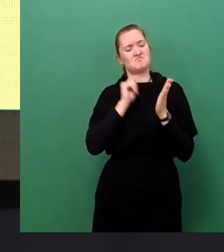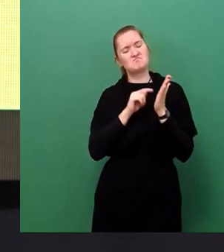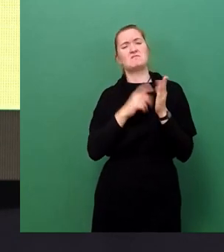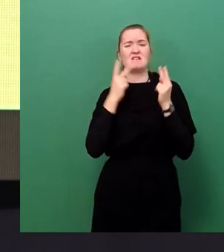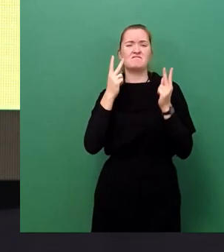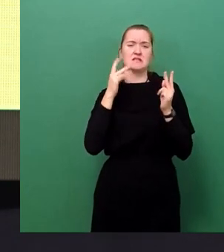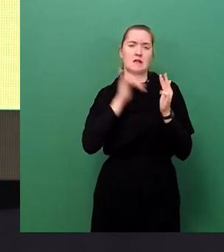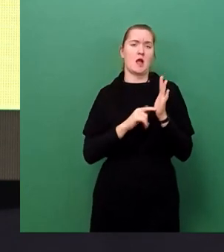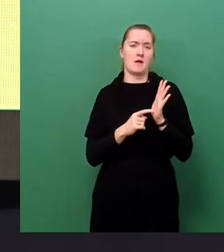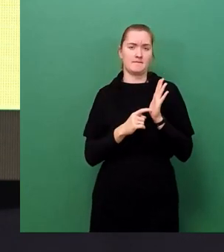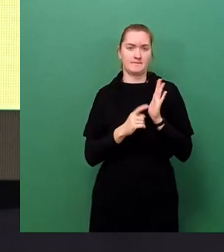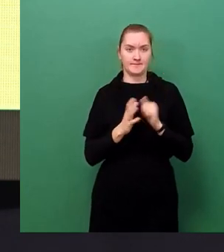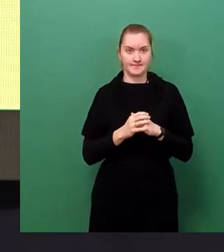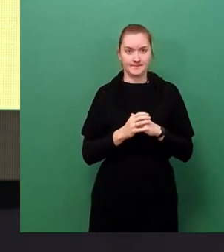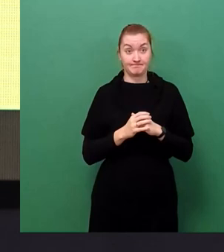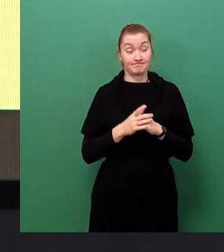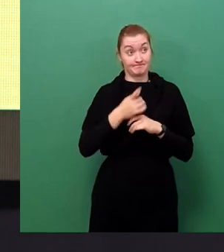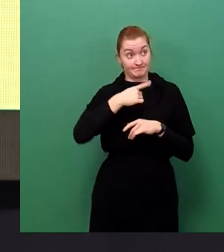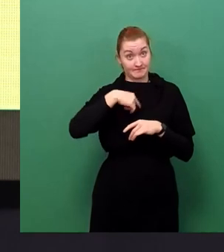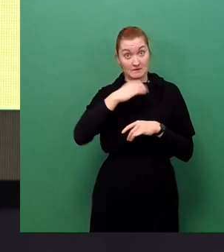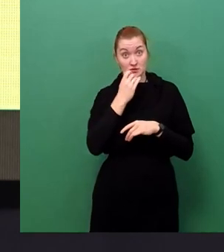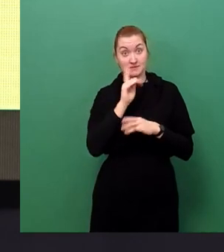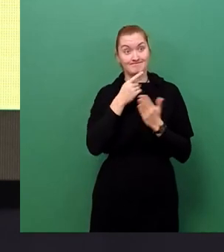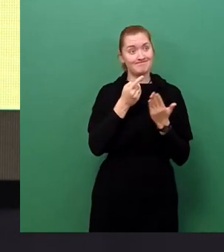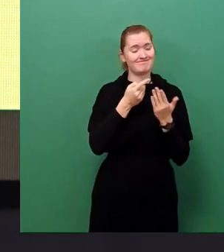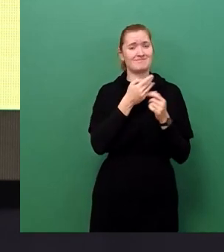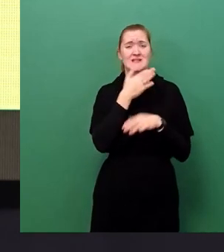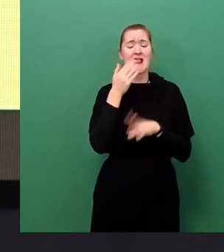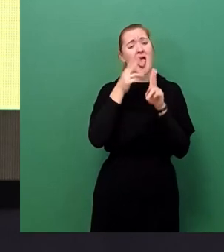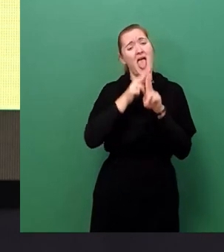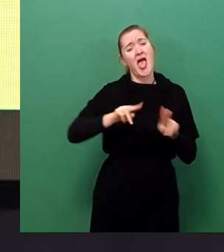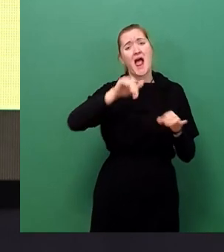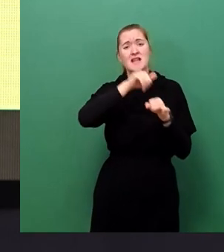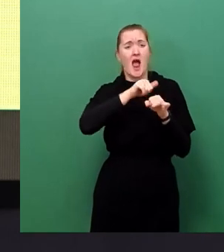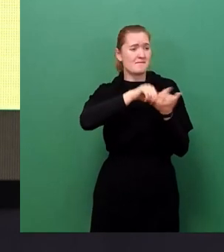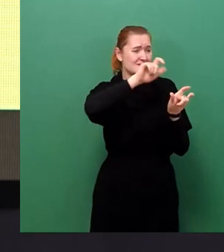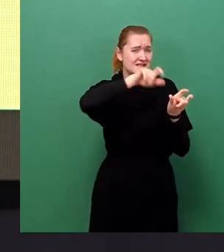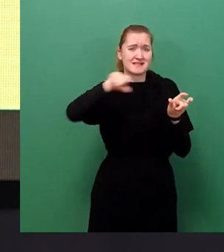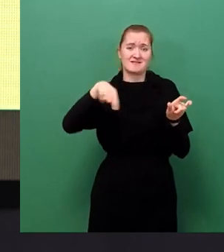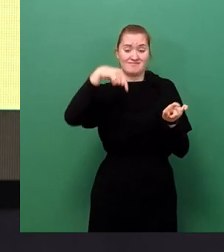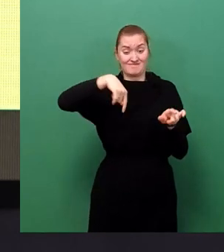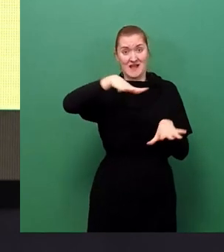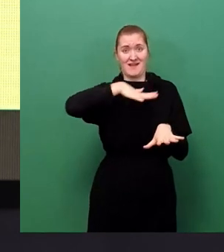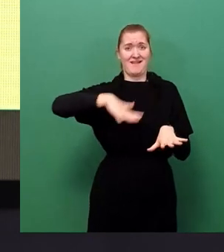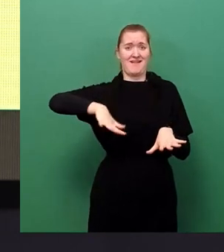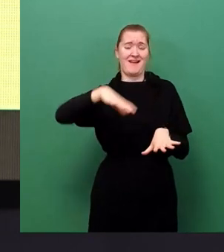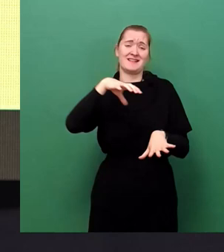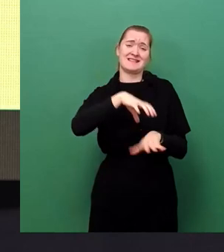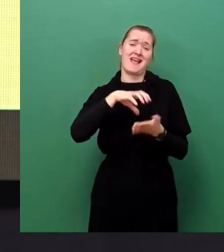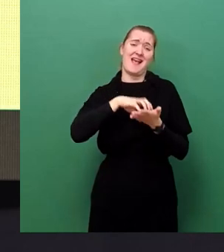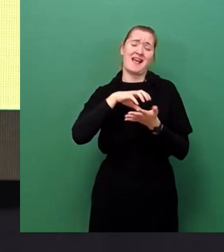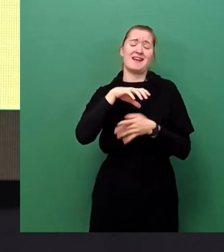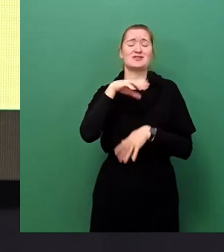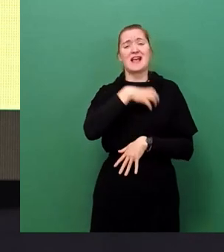Wir möchten uns an dieser Stelle bei den zahlreichen Ehrenamt-Tätigen in unserer Stadt bedanken, die wie zum Beispiel das